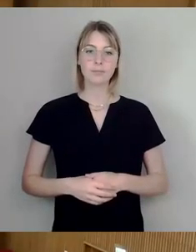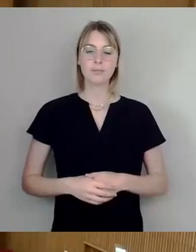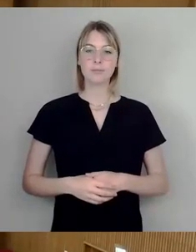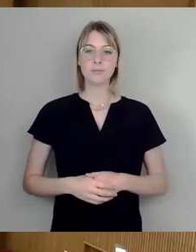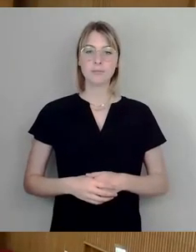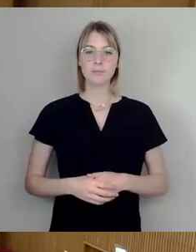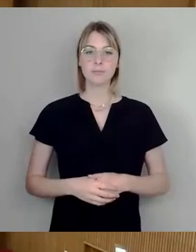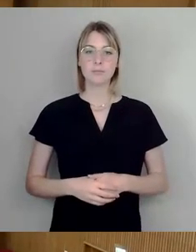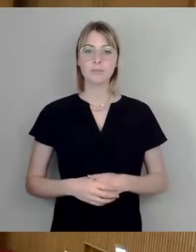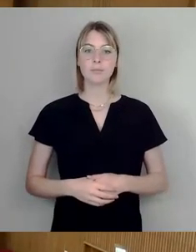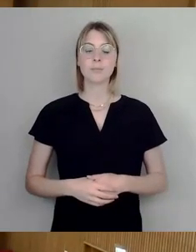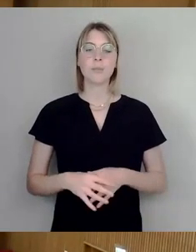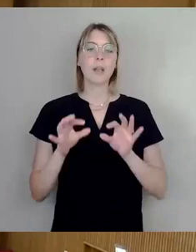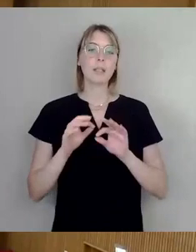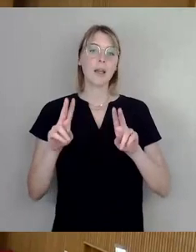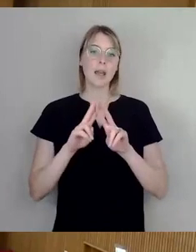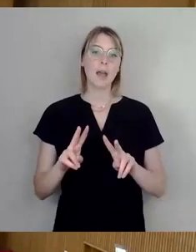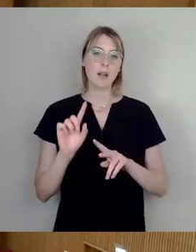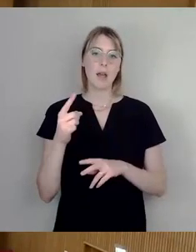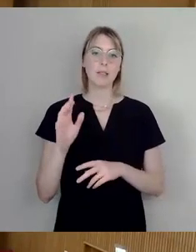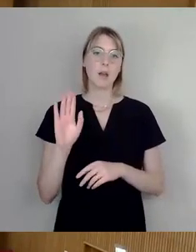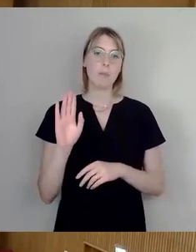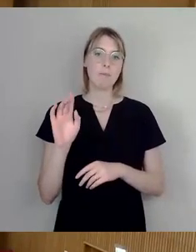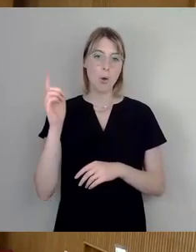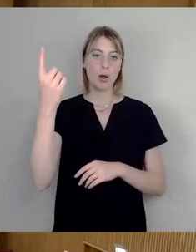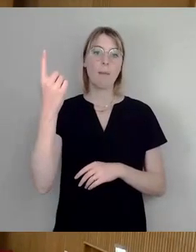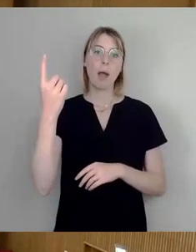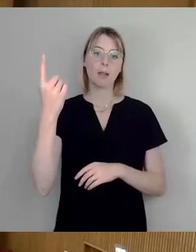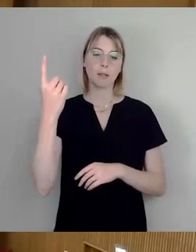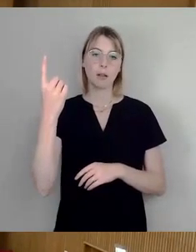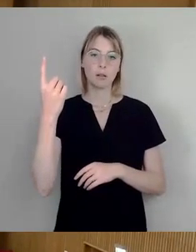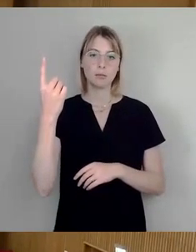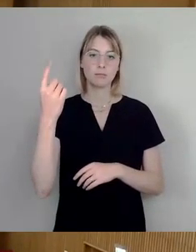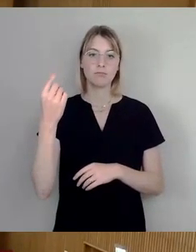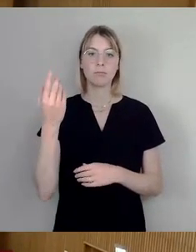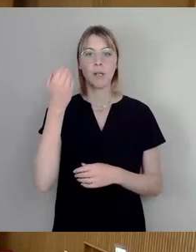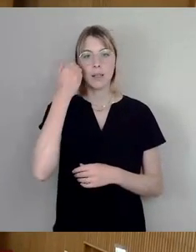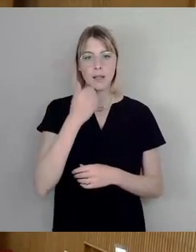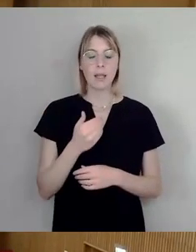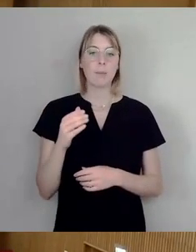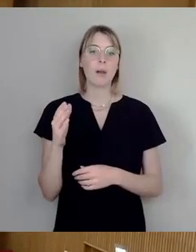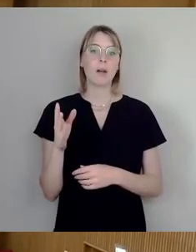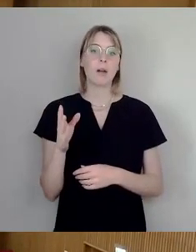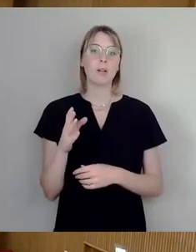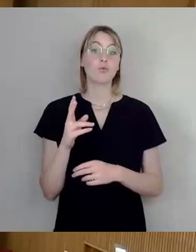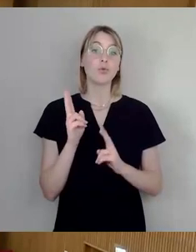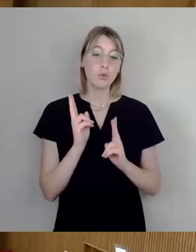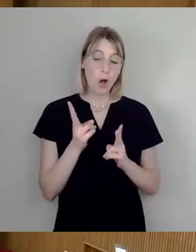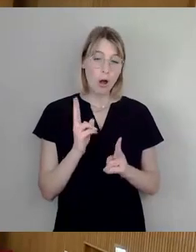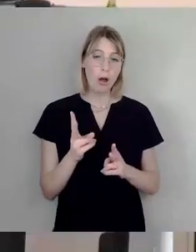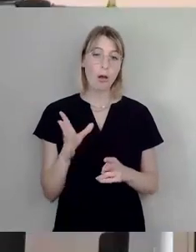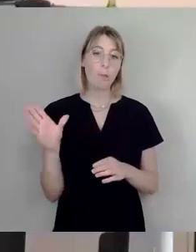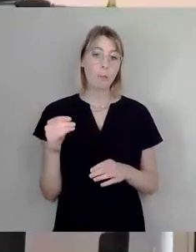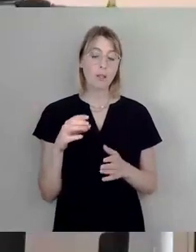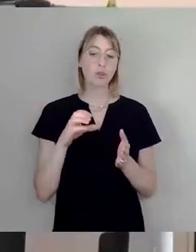Ja, sehr geehrter erster Bürgermeister, liebe Mitstadt-Noch-Mit-Stadt-Rätinnen und